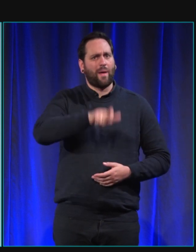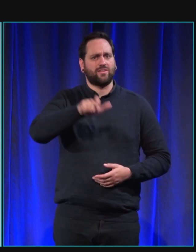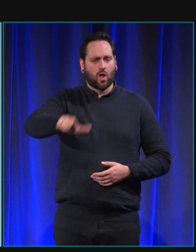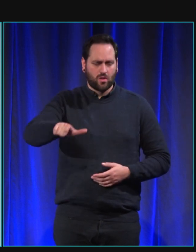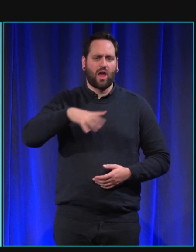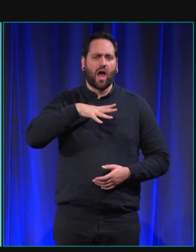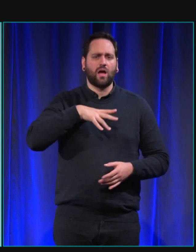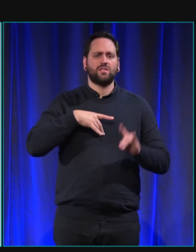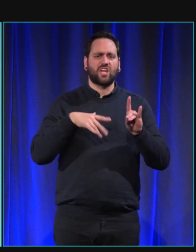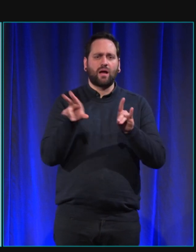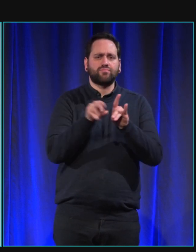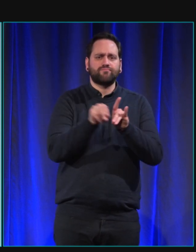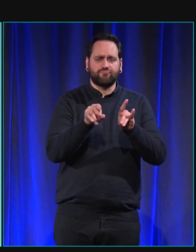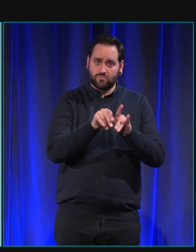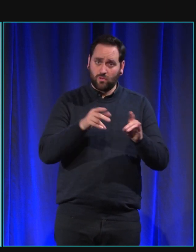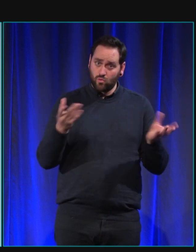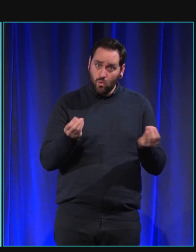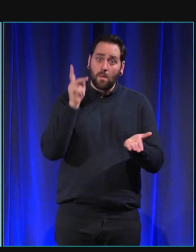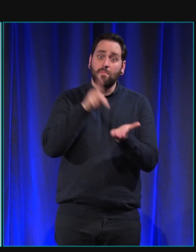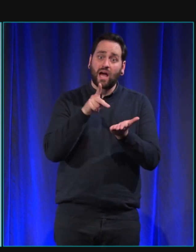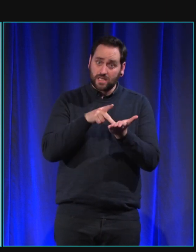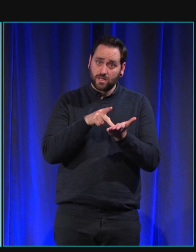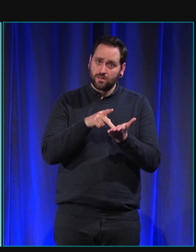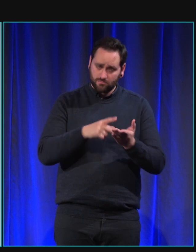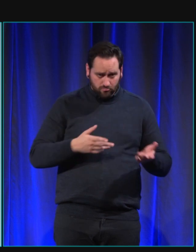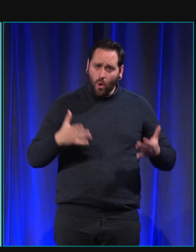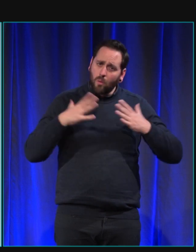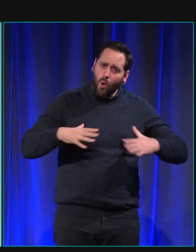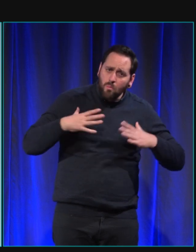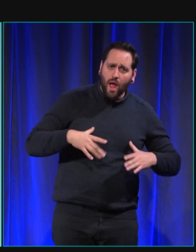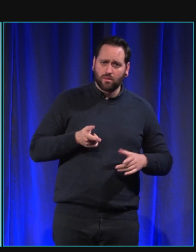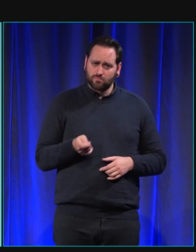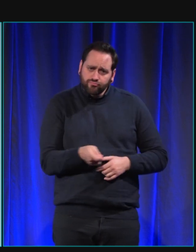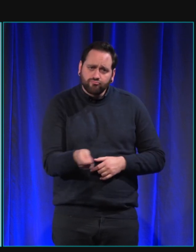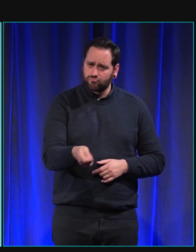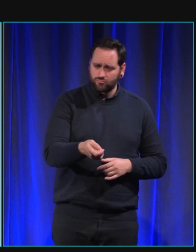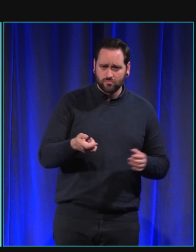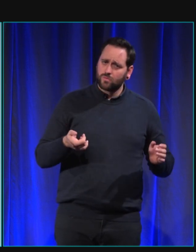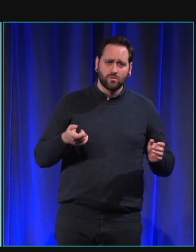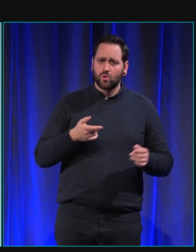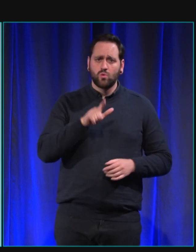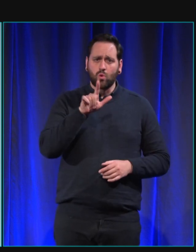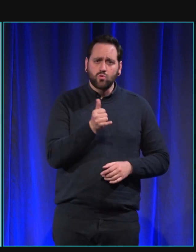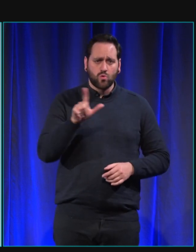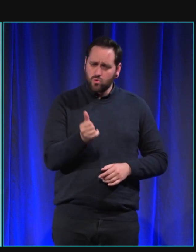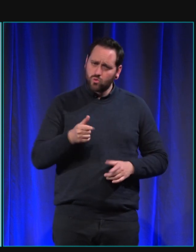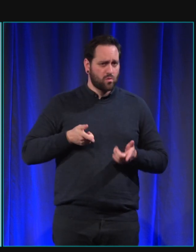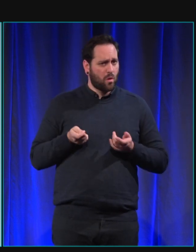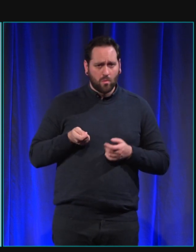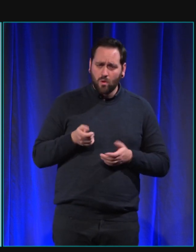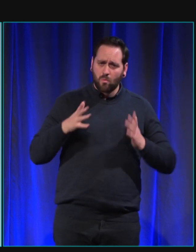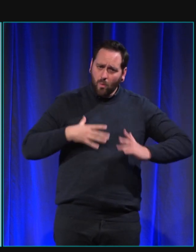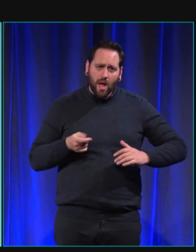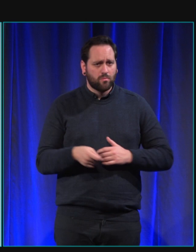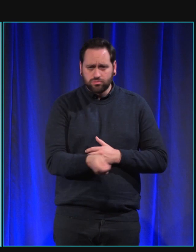et qui les promènent et qui les baladent tous les deux jours sans soucis ils prennent le temps ils profitent de leur chien et ils vont il a les